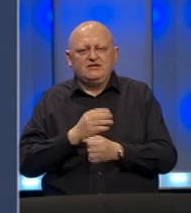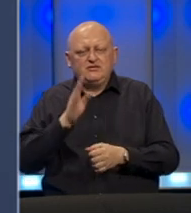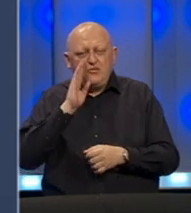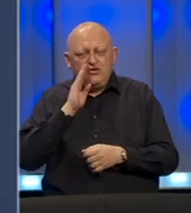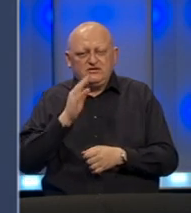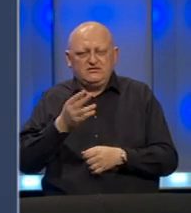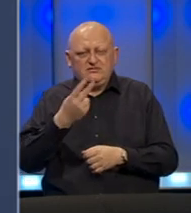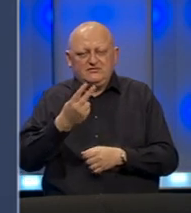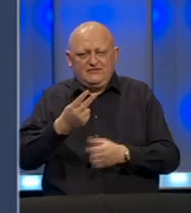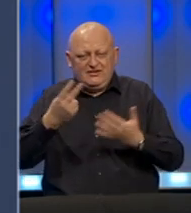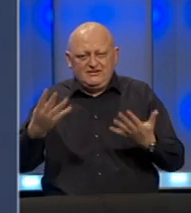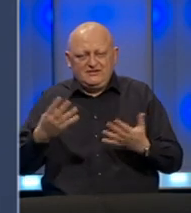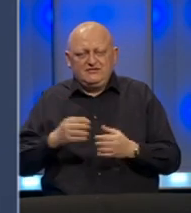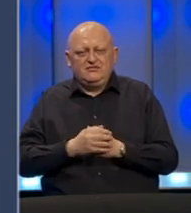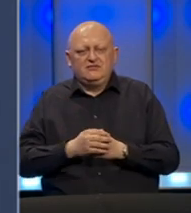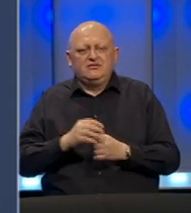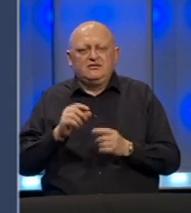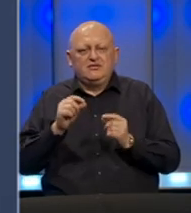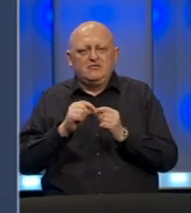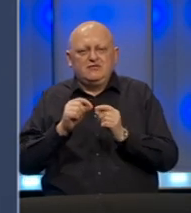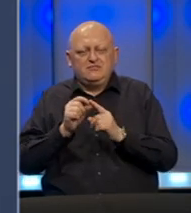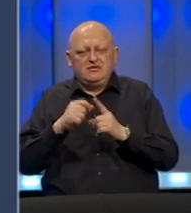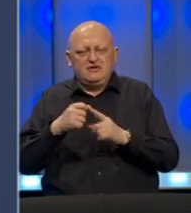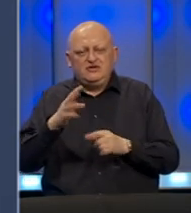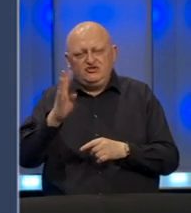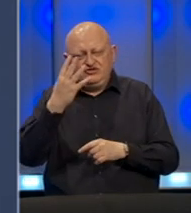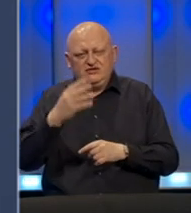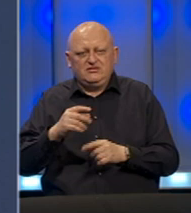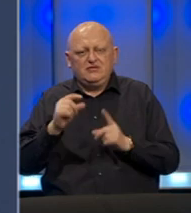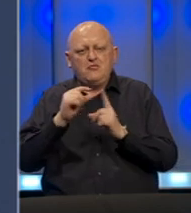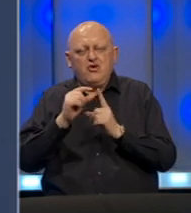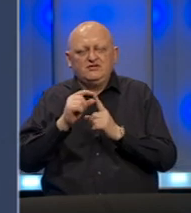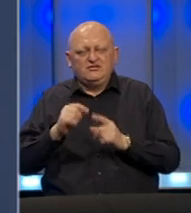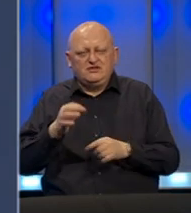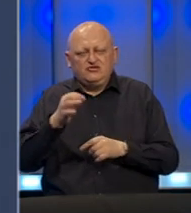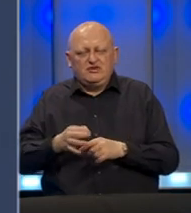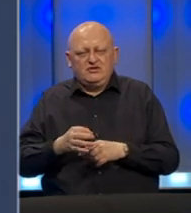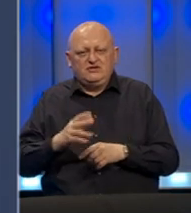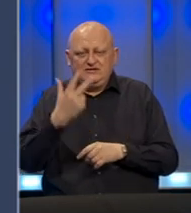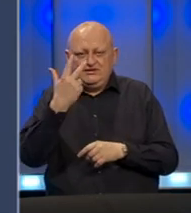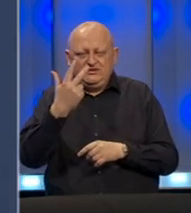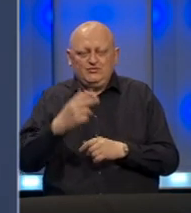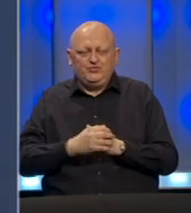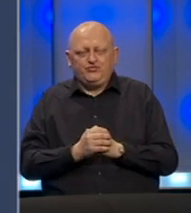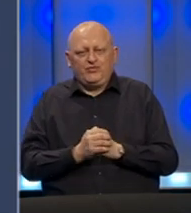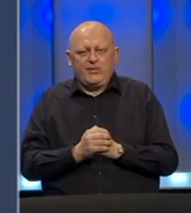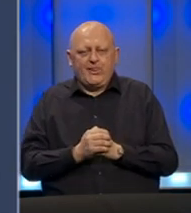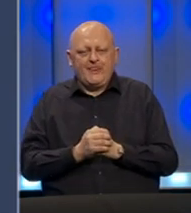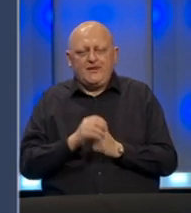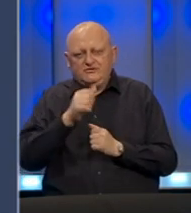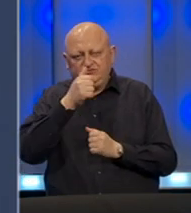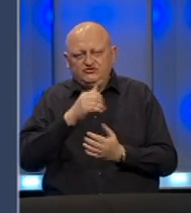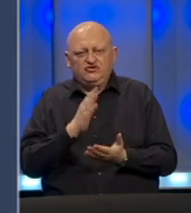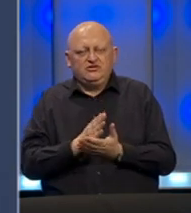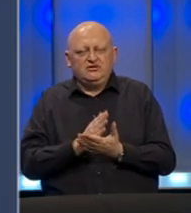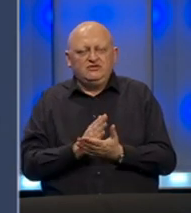županija 29, Bosanska-Podrinska županija 14, Poslanska županija 3. Što se